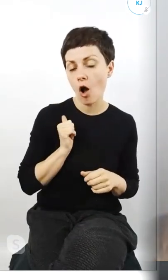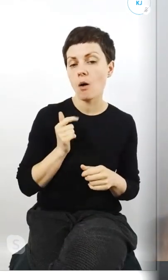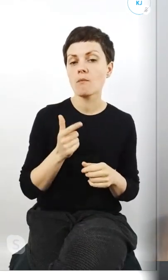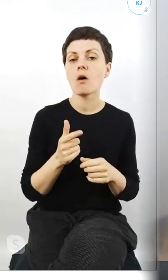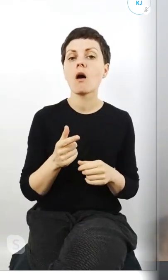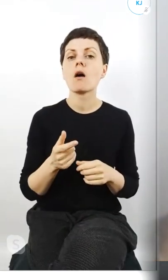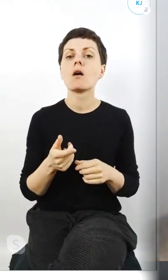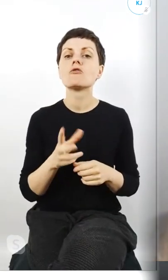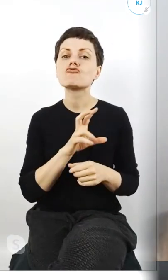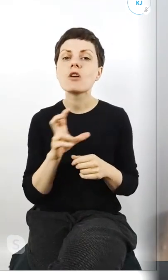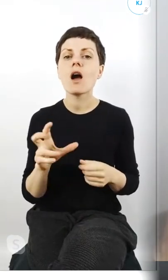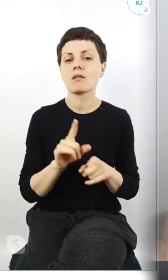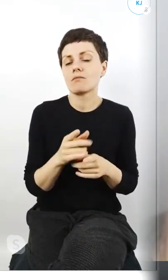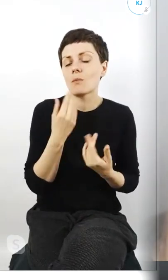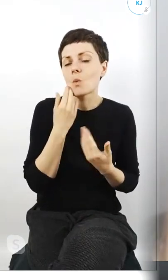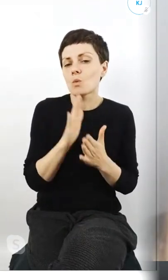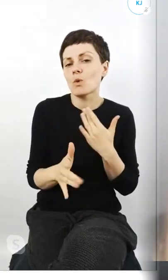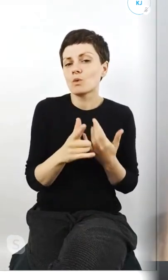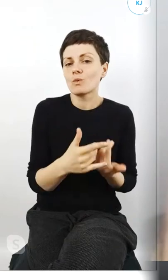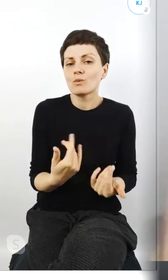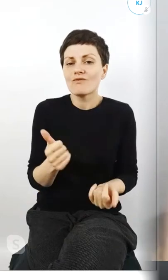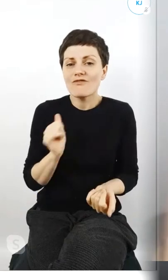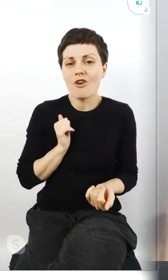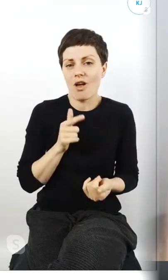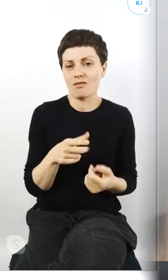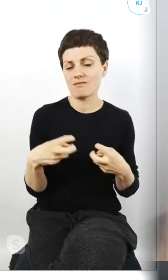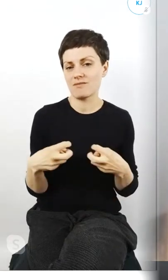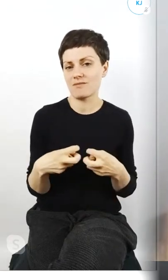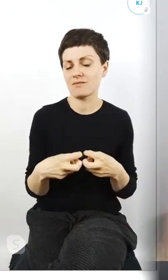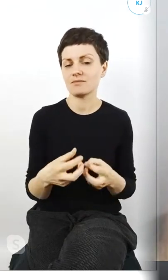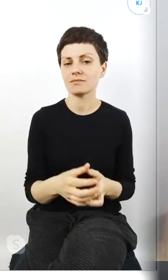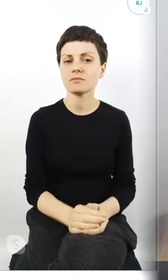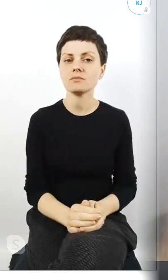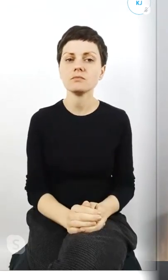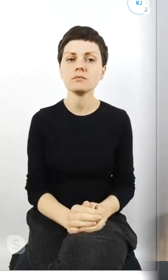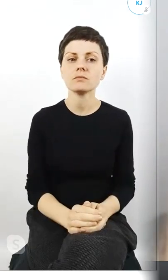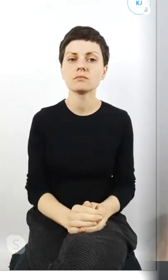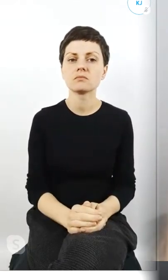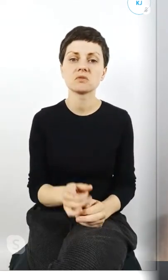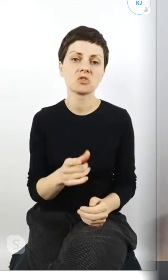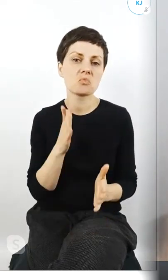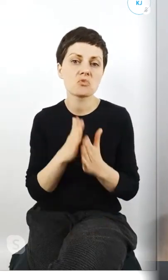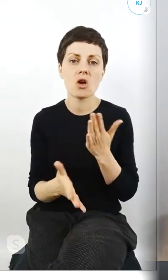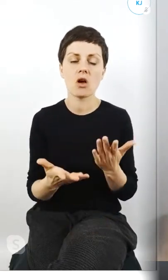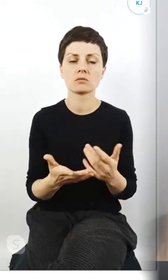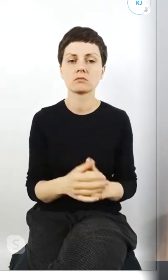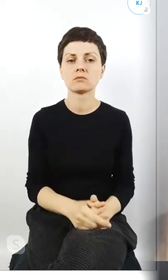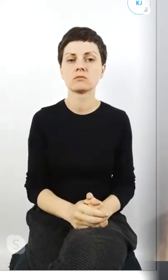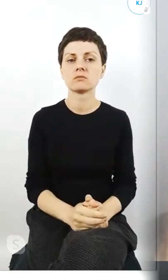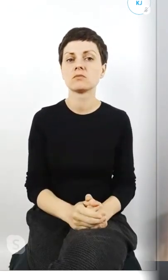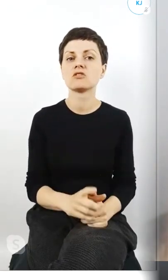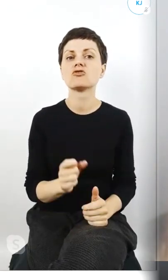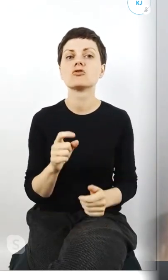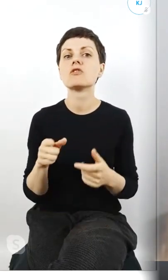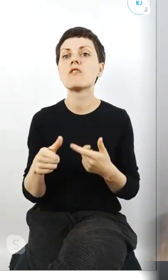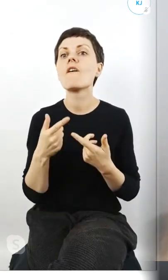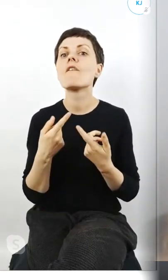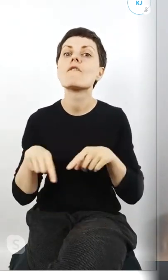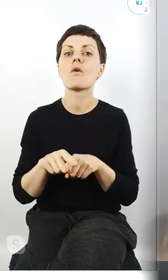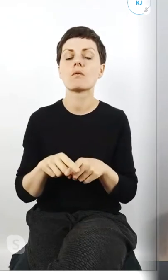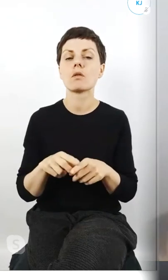wygoda, jaką daje internet i przeniesienie tych wszystkich działań do internetu jest prostsze niż często wykonywanie ich na